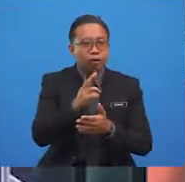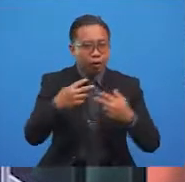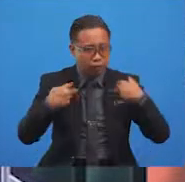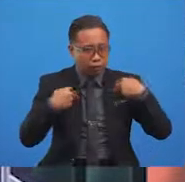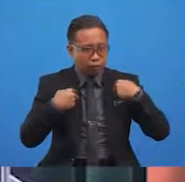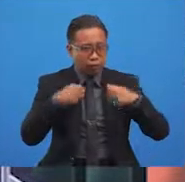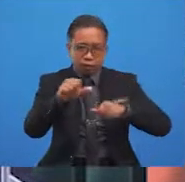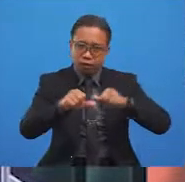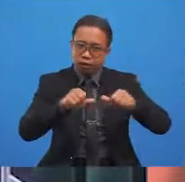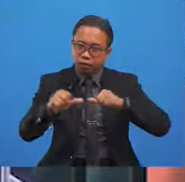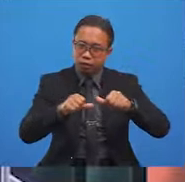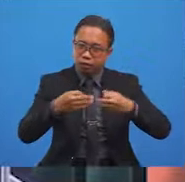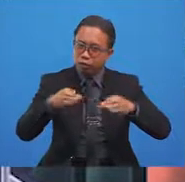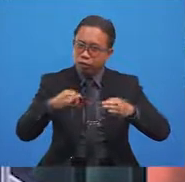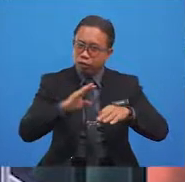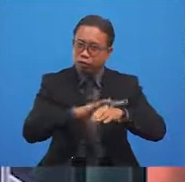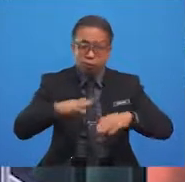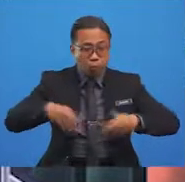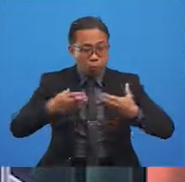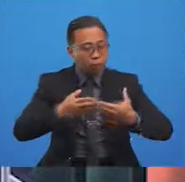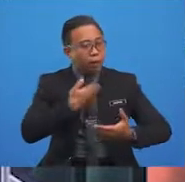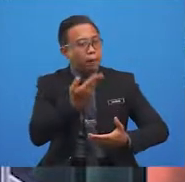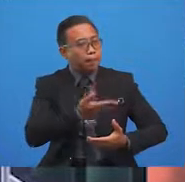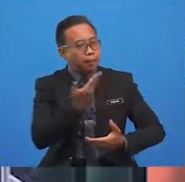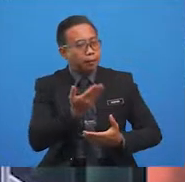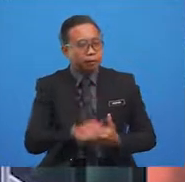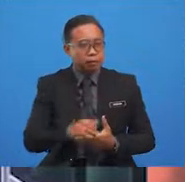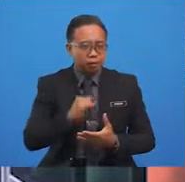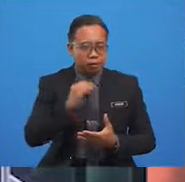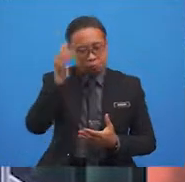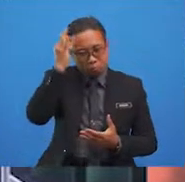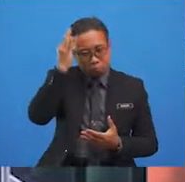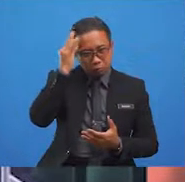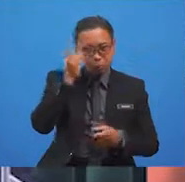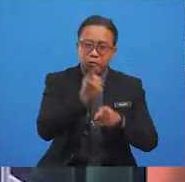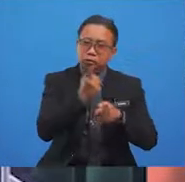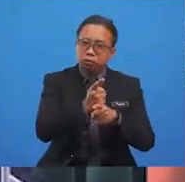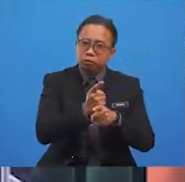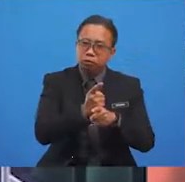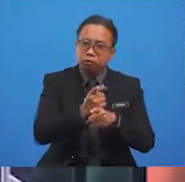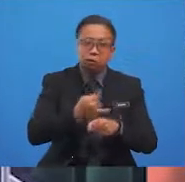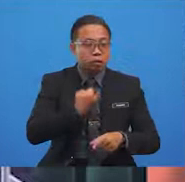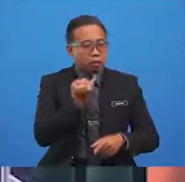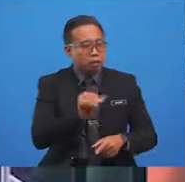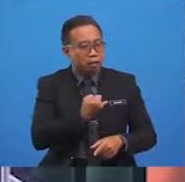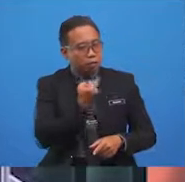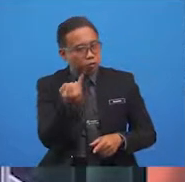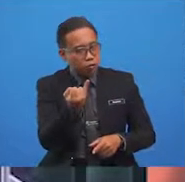a free time activity makes us happy? I think it is because we enjoy doing